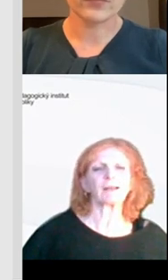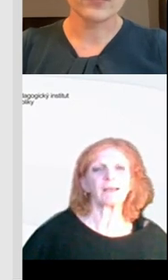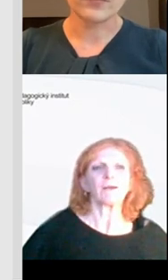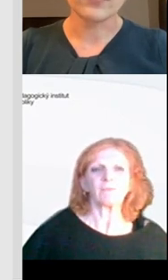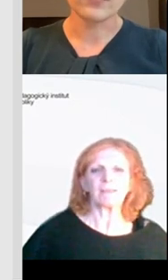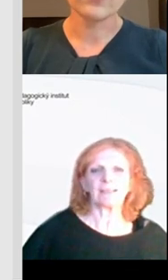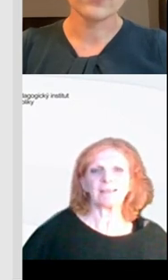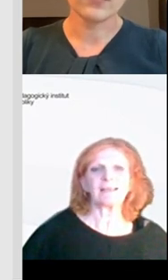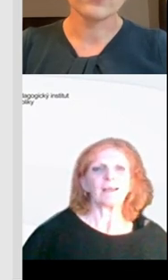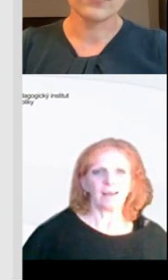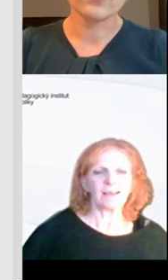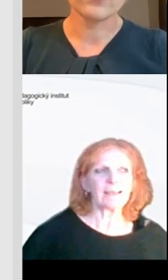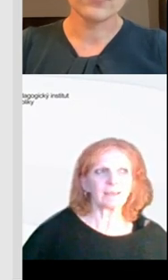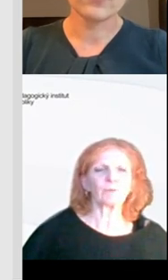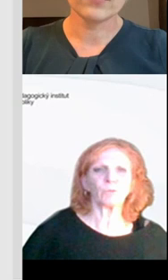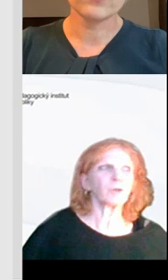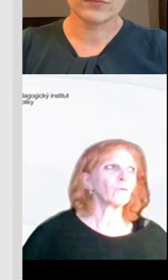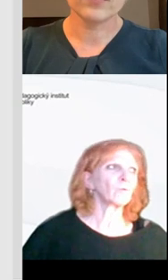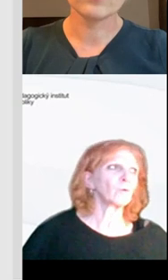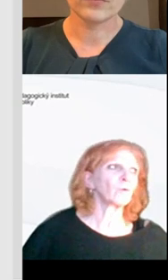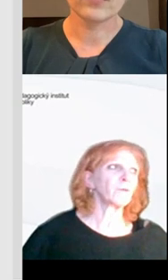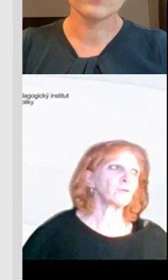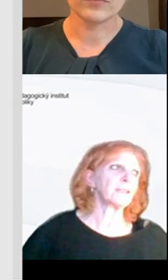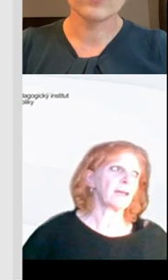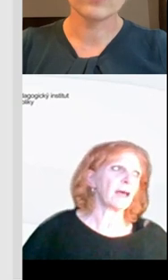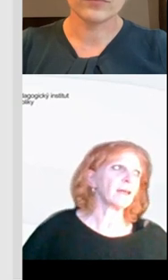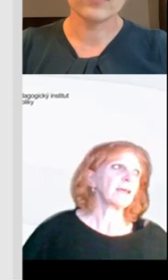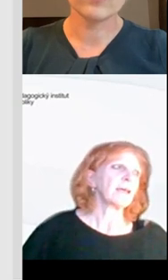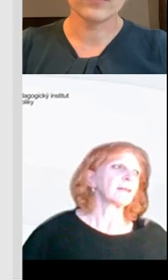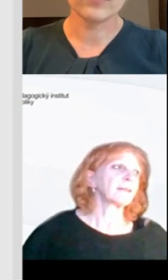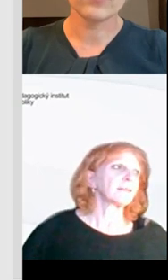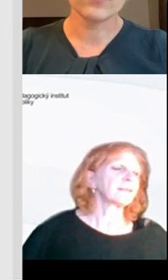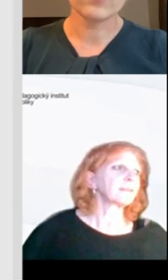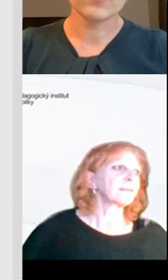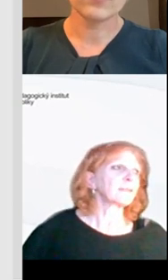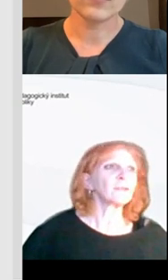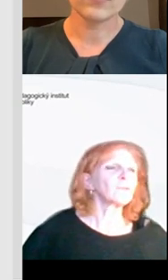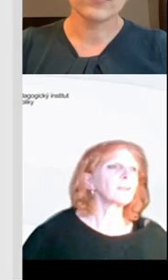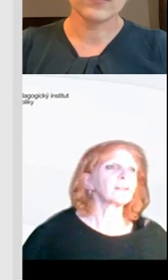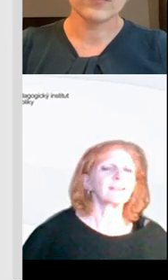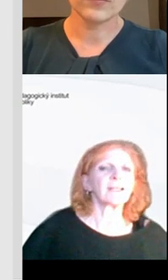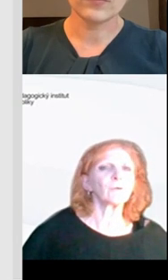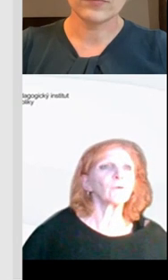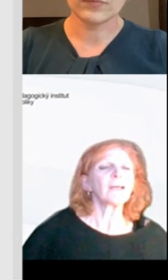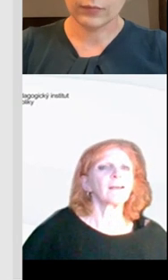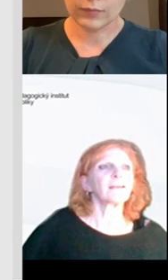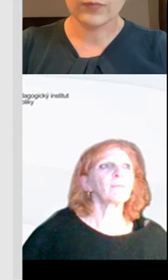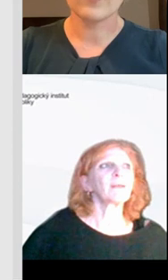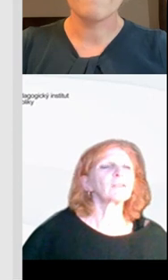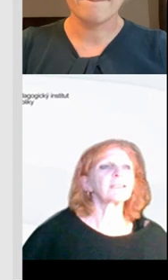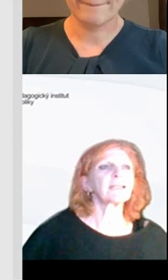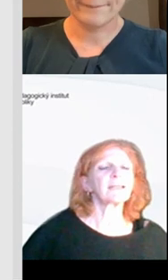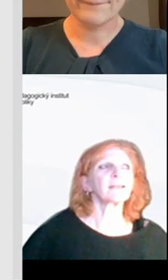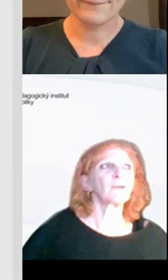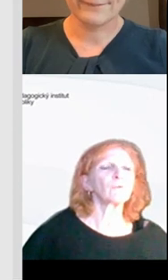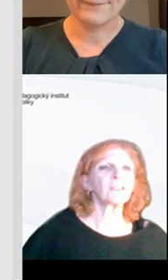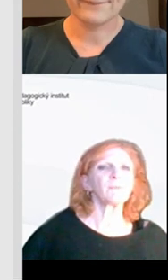paní učitelky vědí rady, jak tohleto modelovou úlohu využít dál. Na tom dalším slajdu je